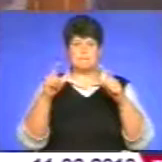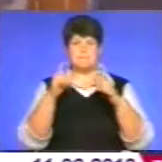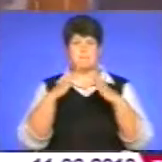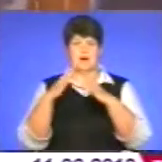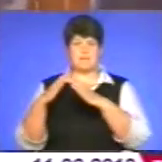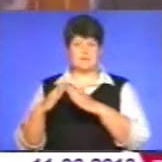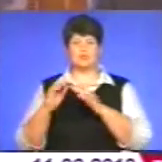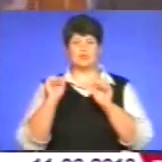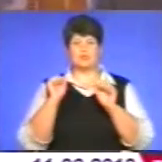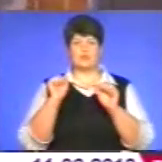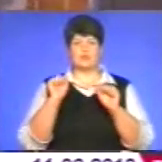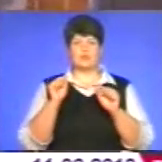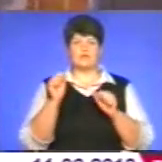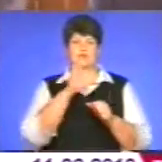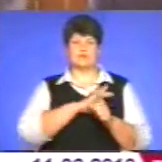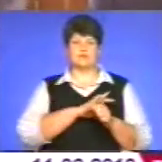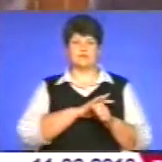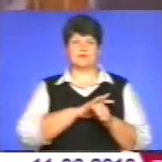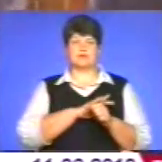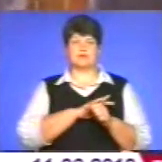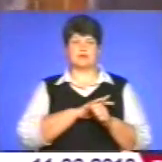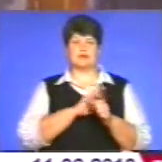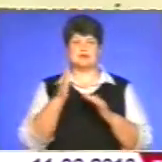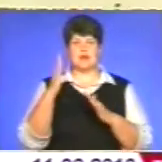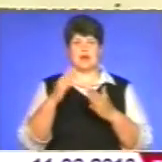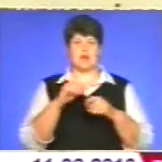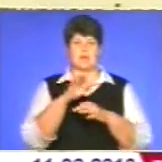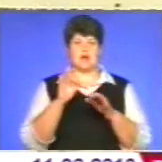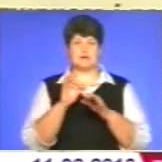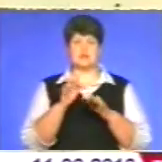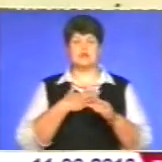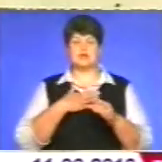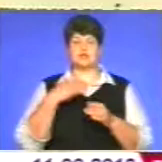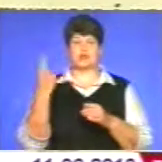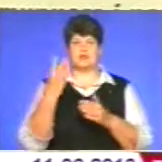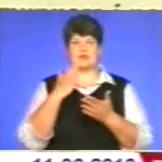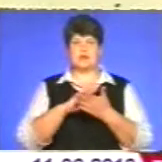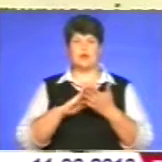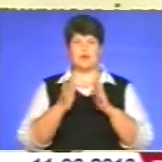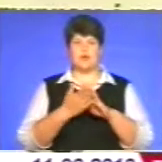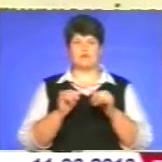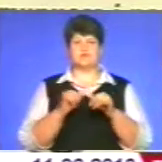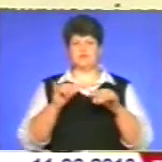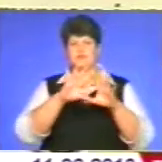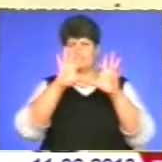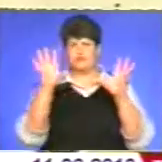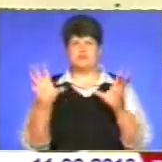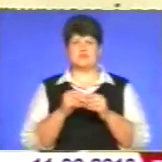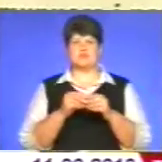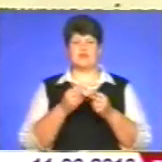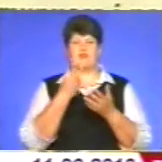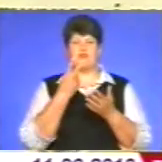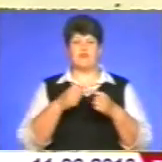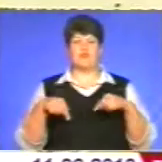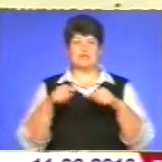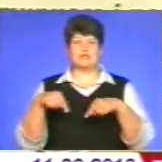активно задіюються дзеркальні проекти. У нашій області є умови для розвитку практично всіх видів туризму.